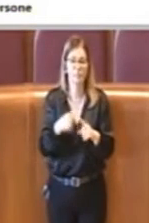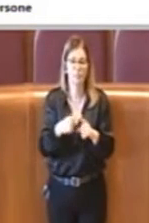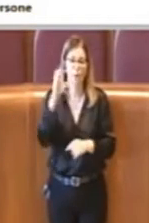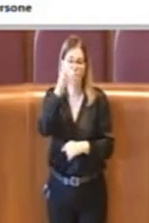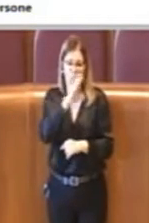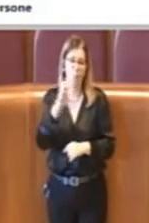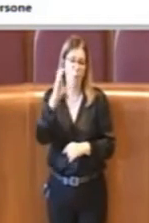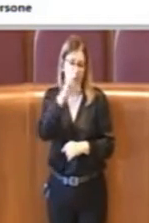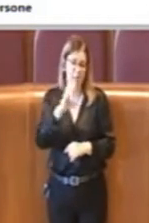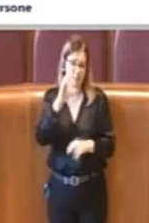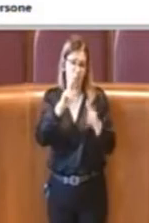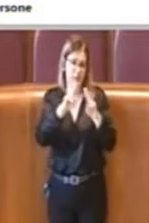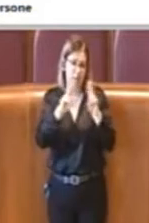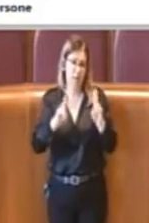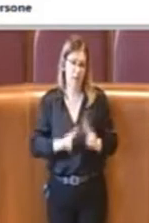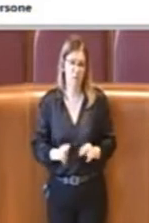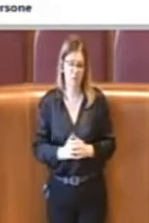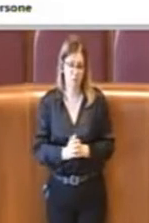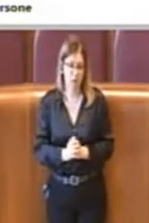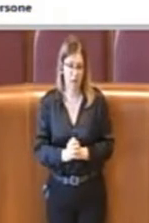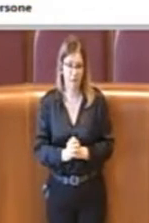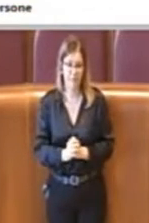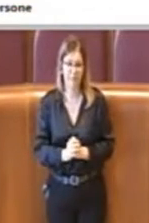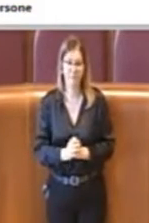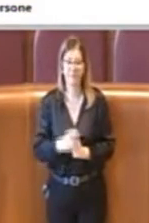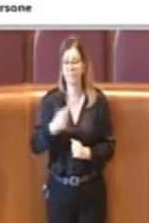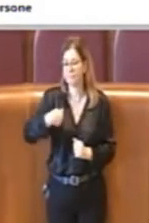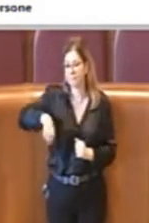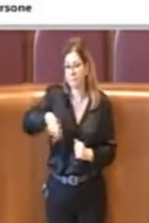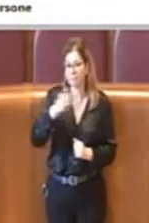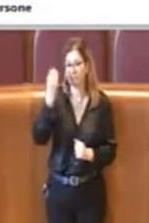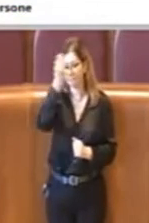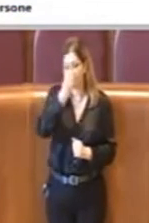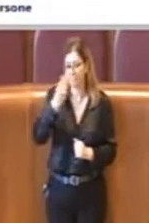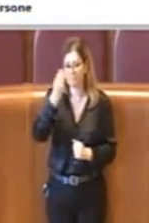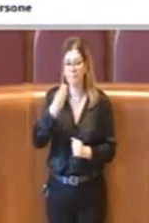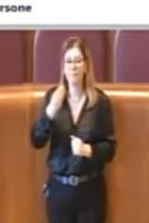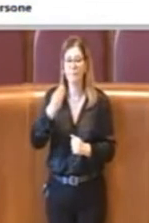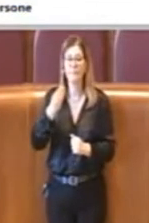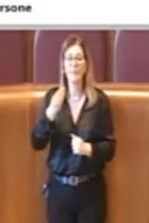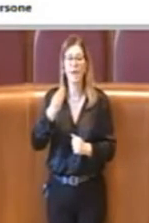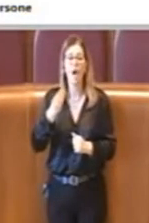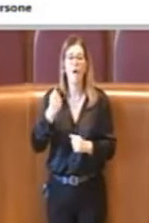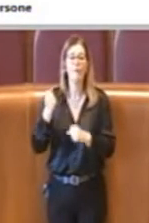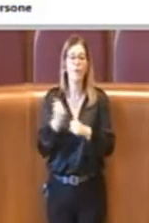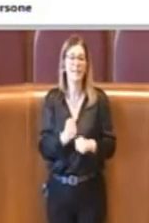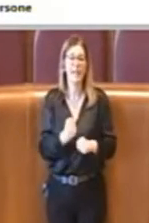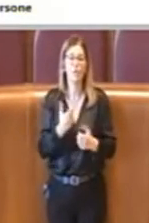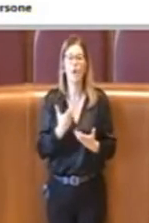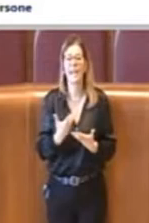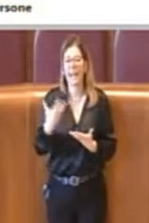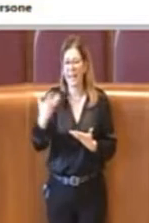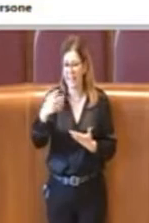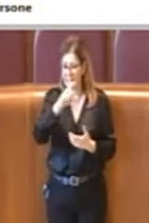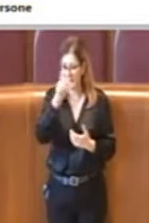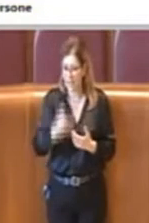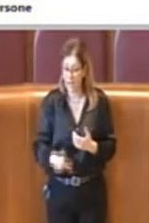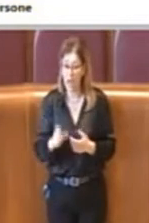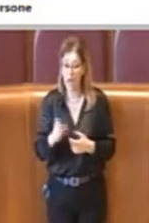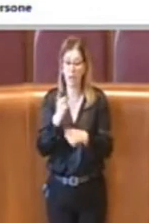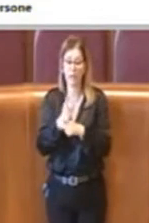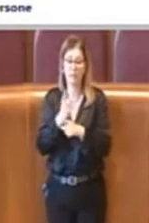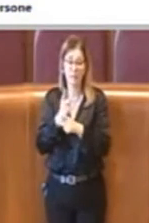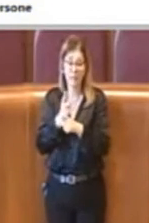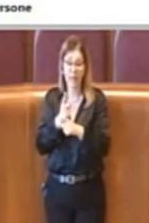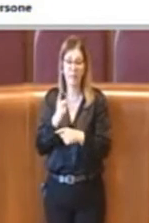livello internazionale. Dal mio punto di vista le fondazioni liriche italiane dovranno porre al centro l'obiettivo di